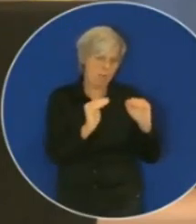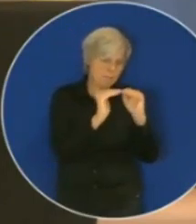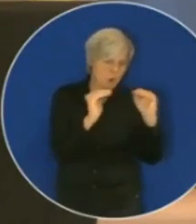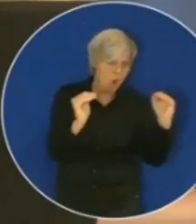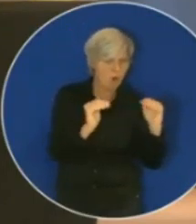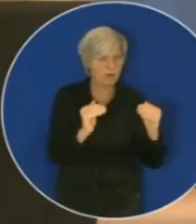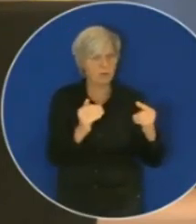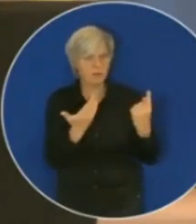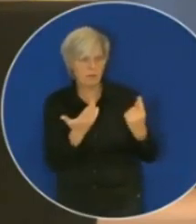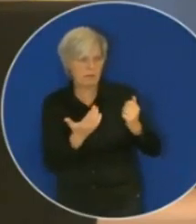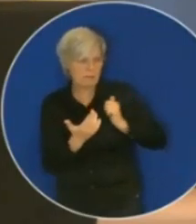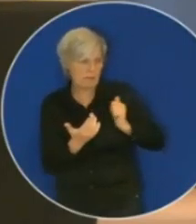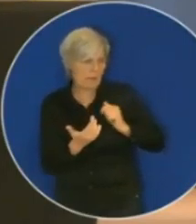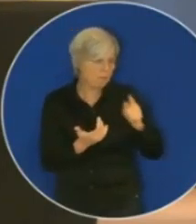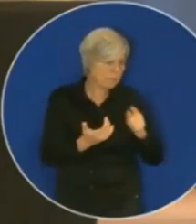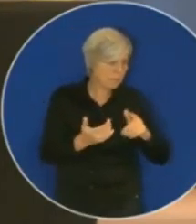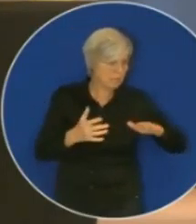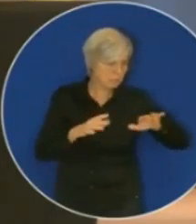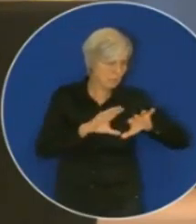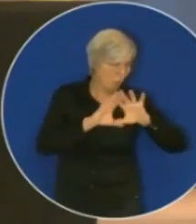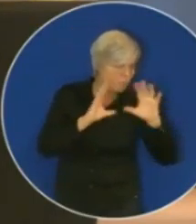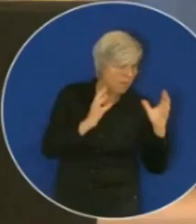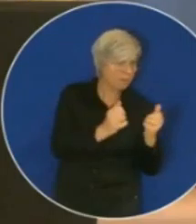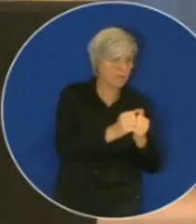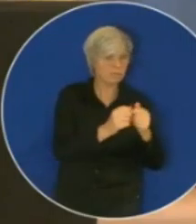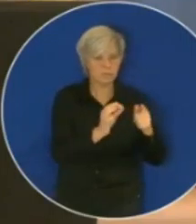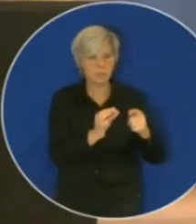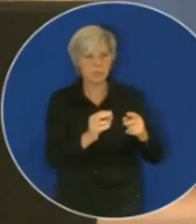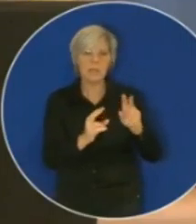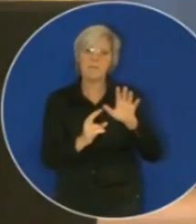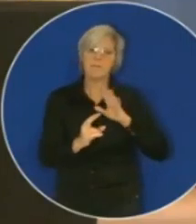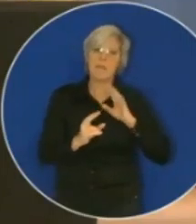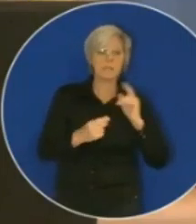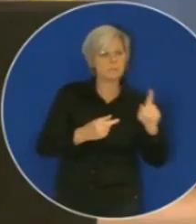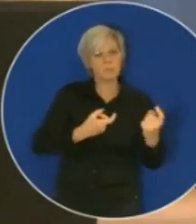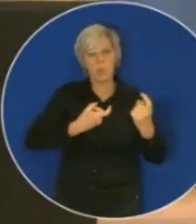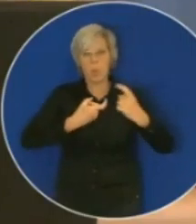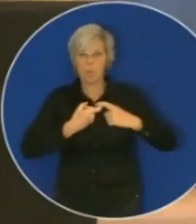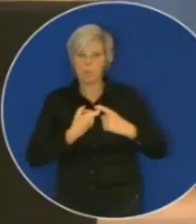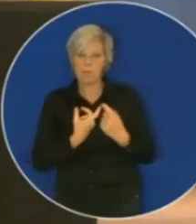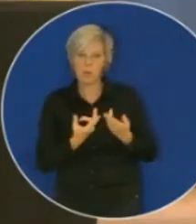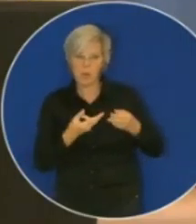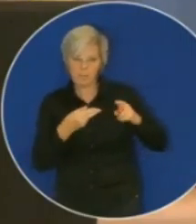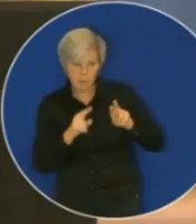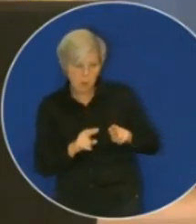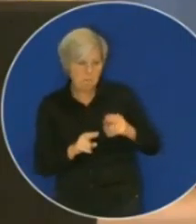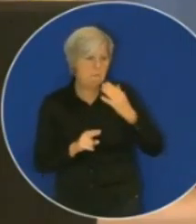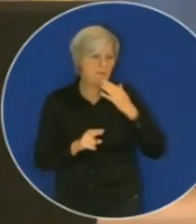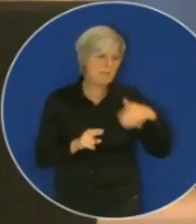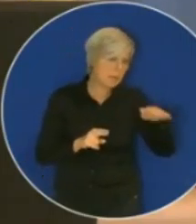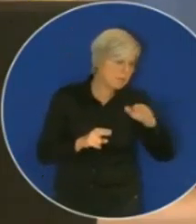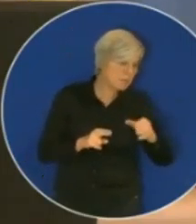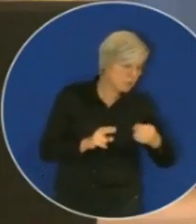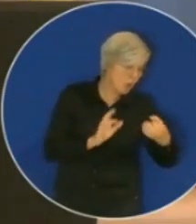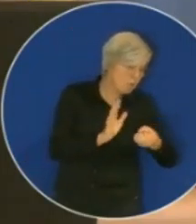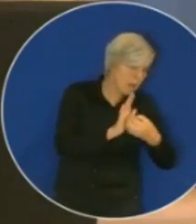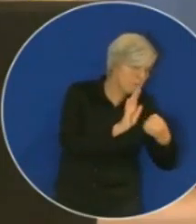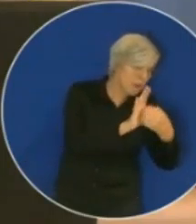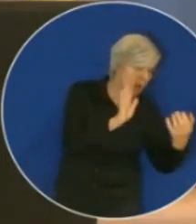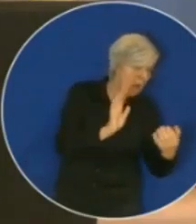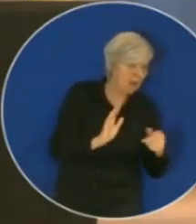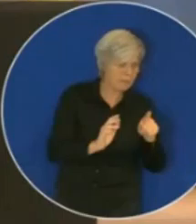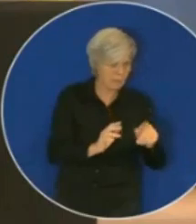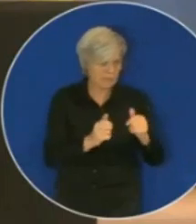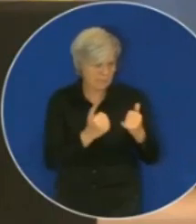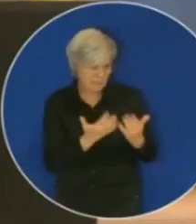tillämplig omfattning. Och finnas kopplingar och bedöma vilka miljöeffekter ger